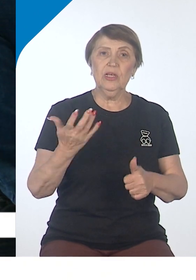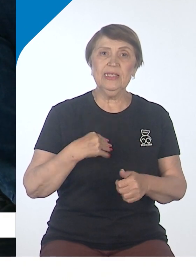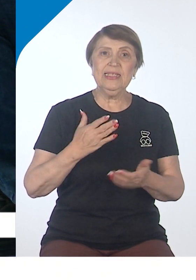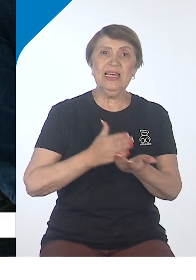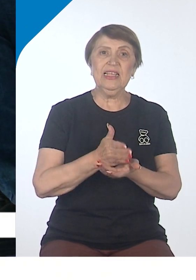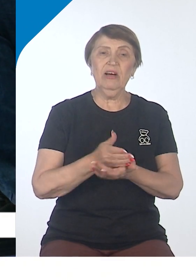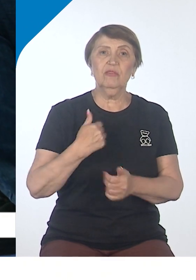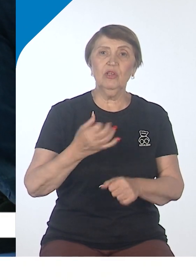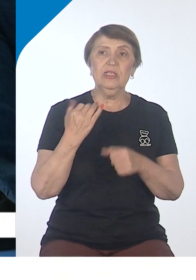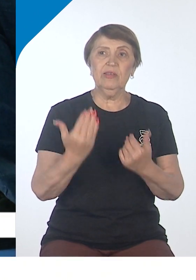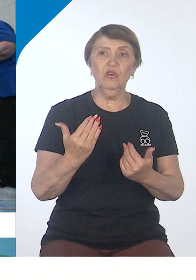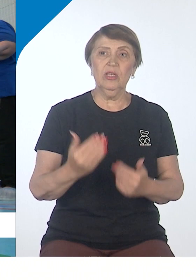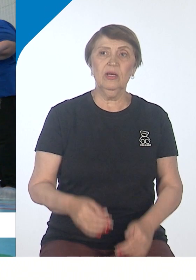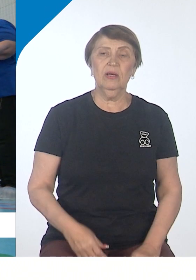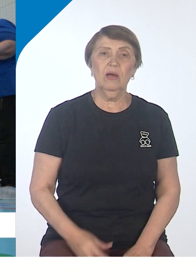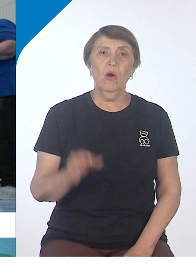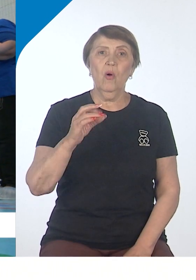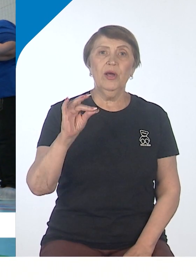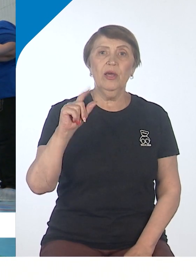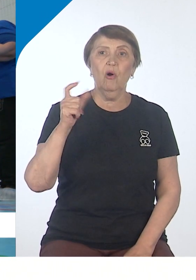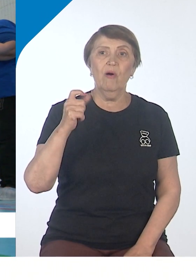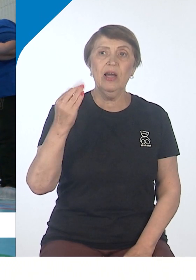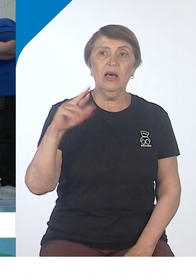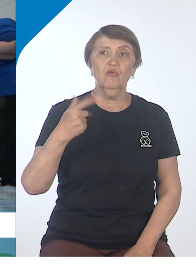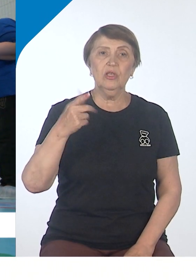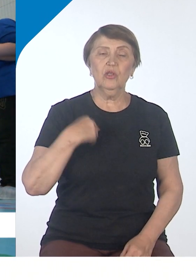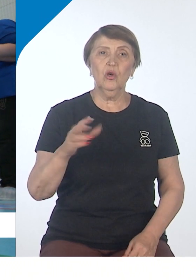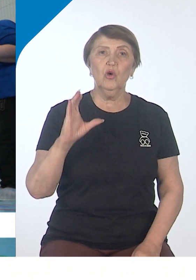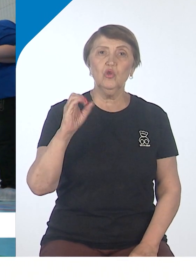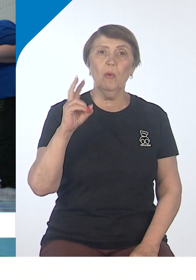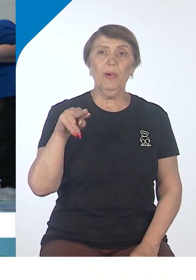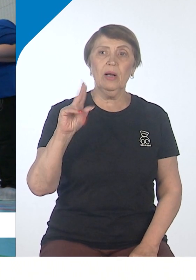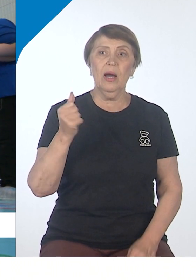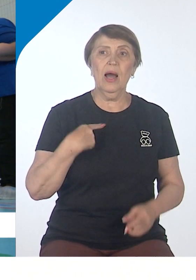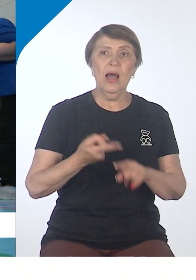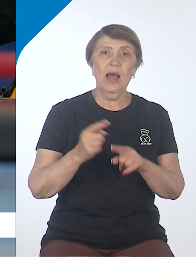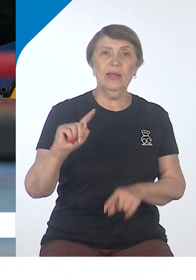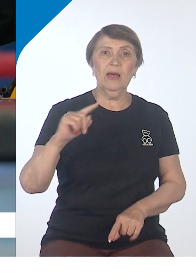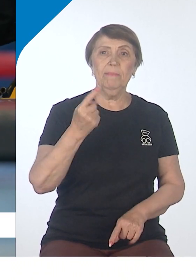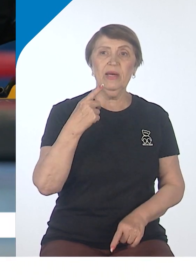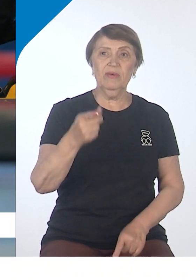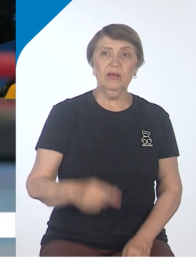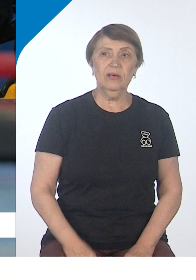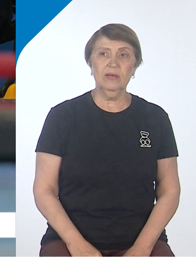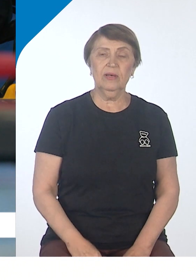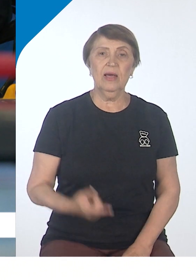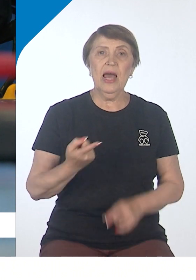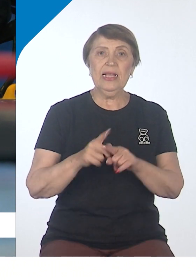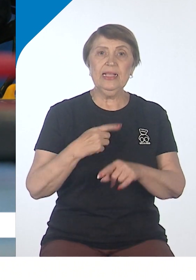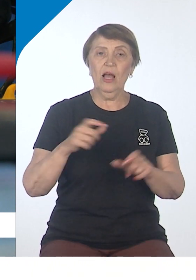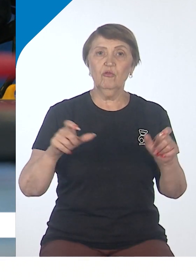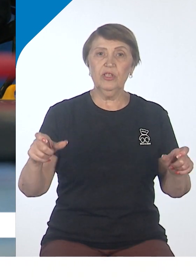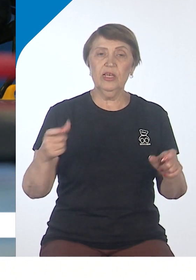физкультурно-оздоровительном комплексе на Ореховой сопке. «Инва Амур» – это первые межрегиональные состязания для людей с поражением опорно